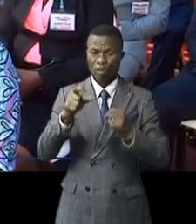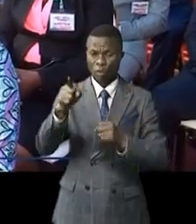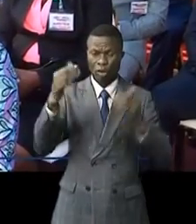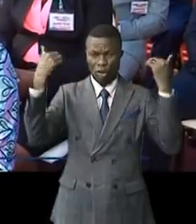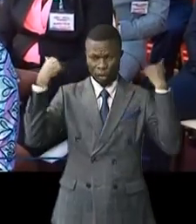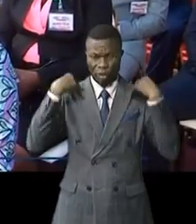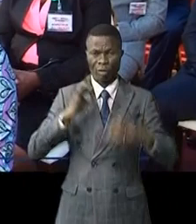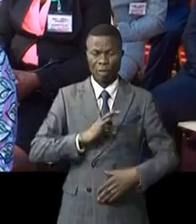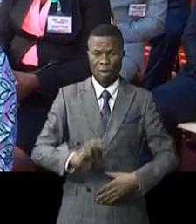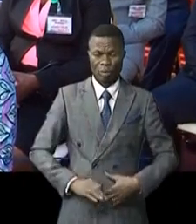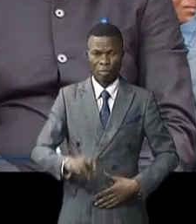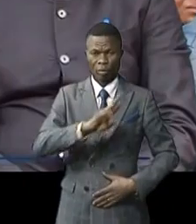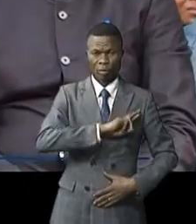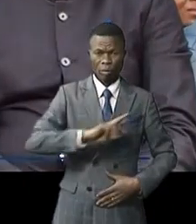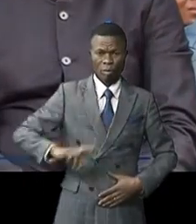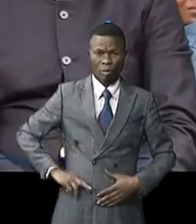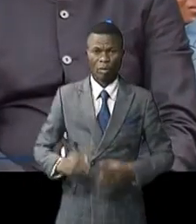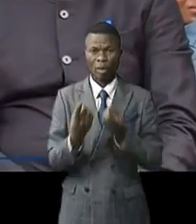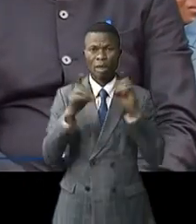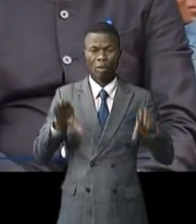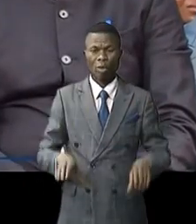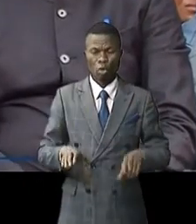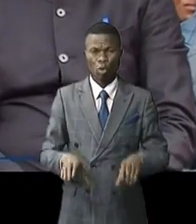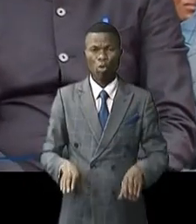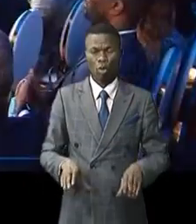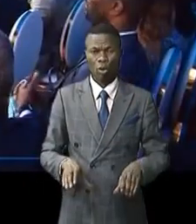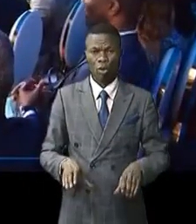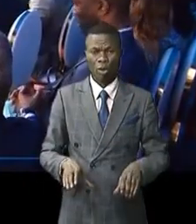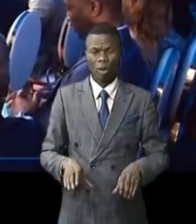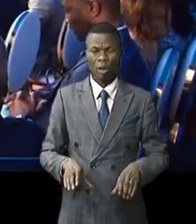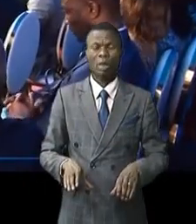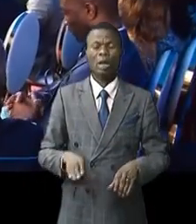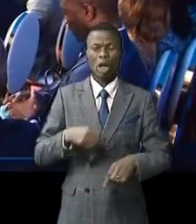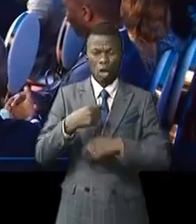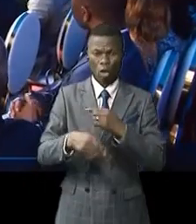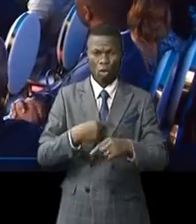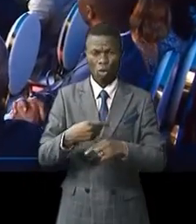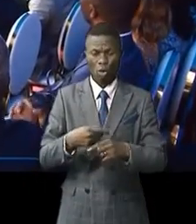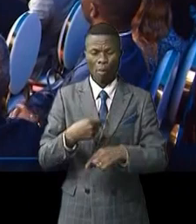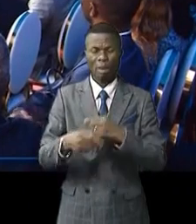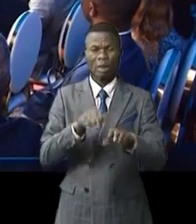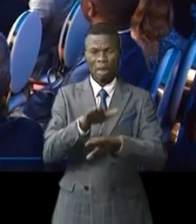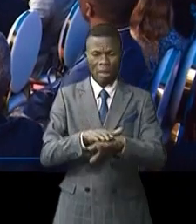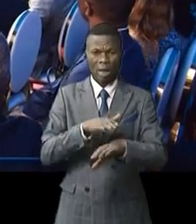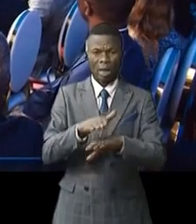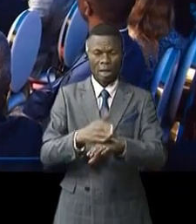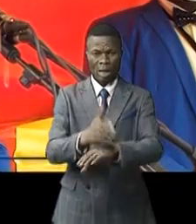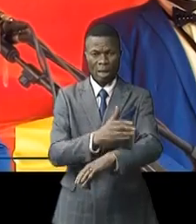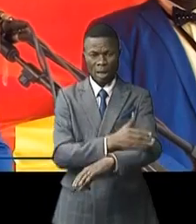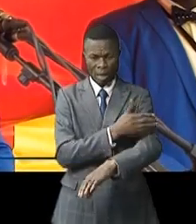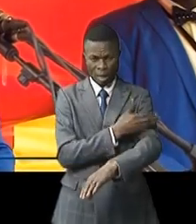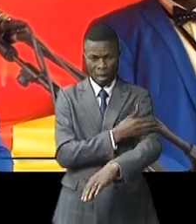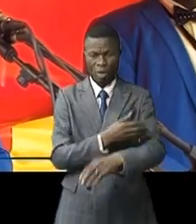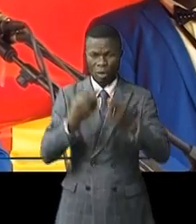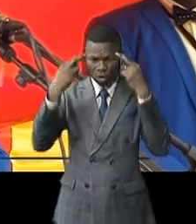la République démocratique du Boto s'émetre petit à petit sur l'orbite